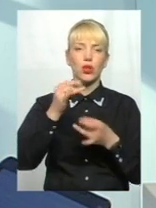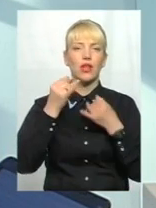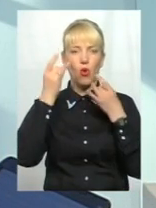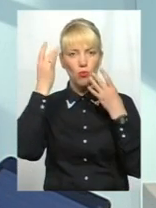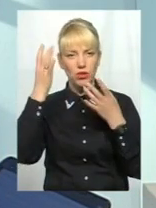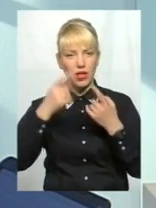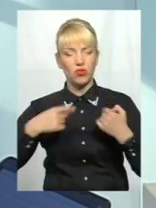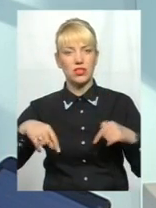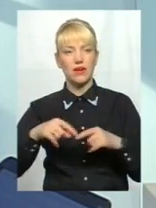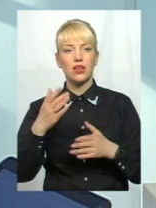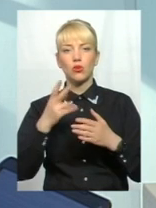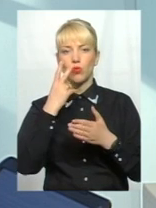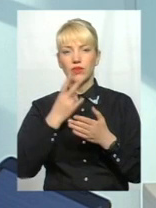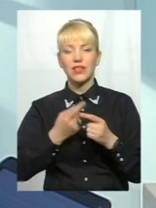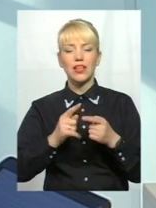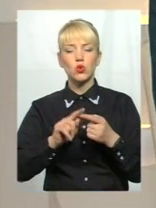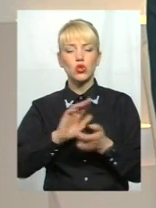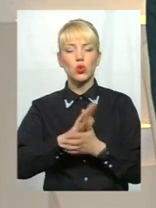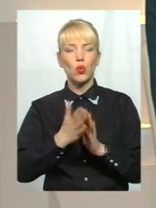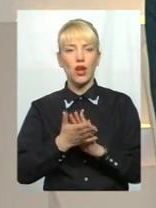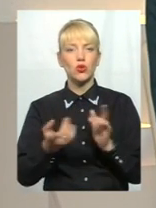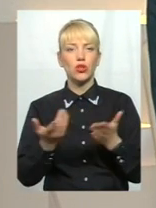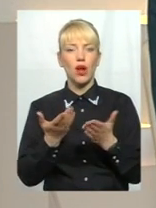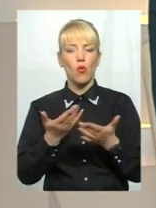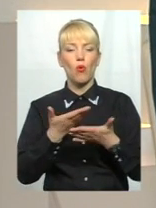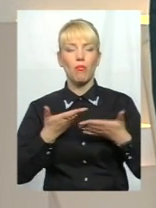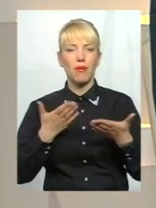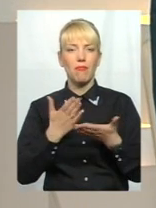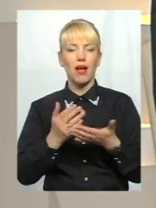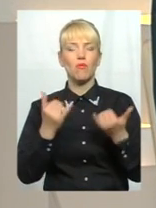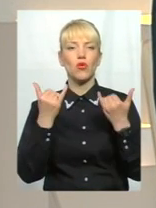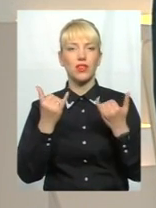далі. Якщо поглянути на ту ситуацію, яку маємо нині в країні,